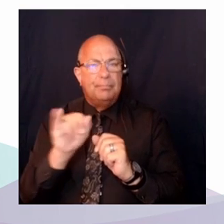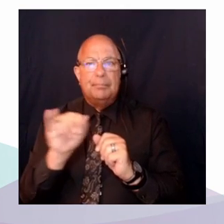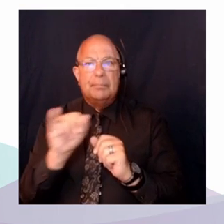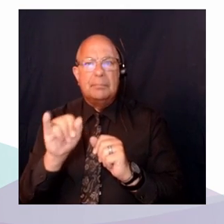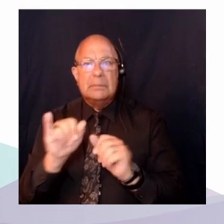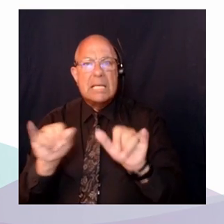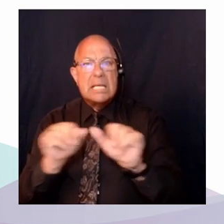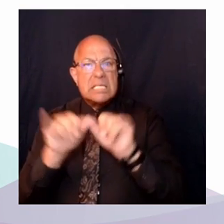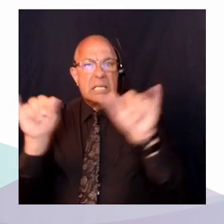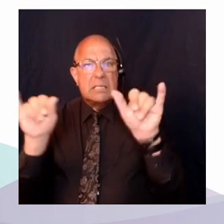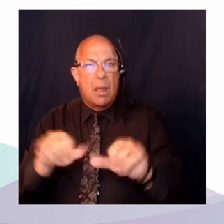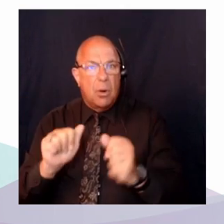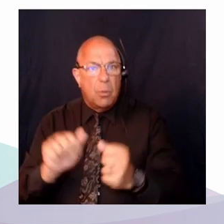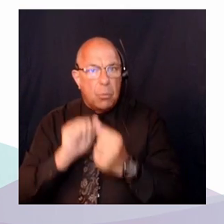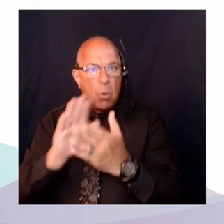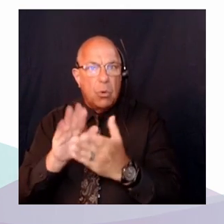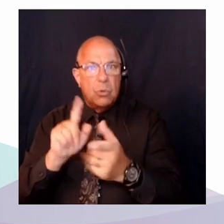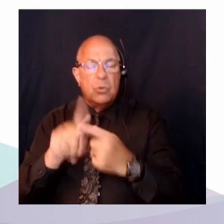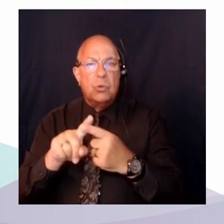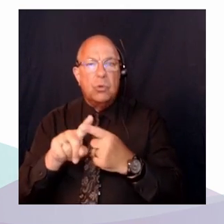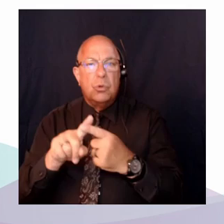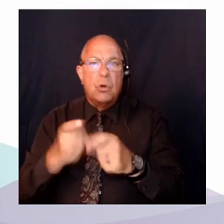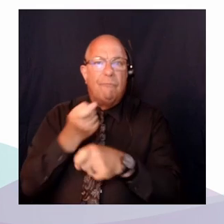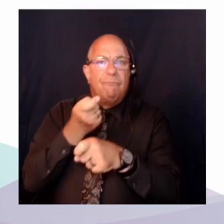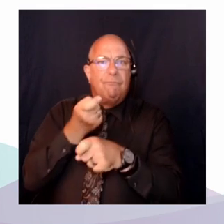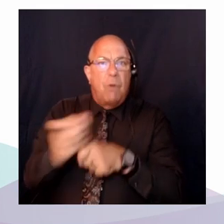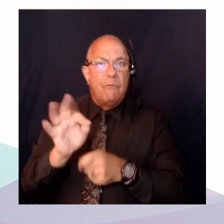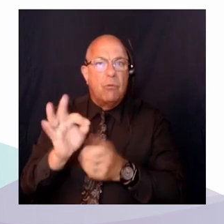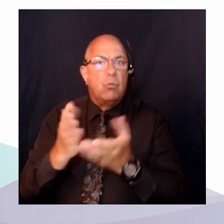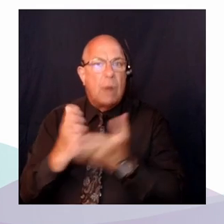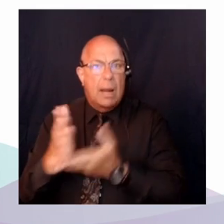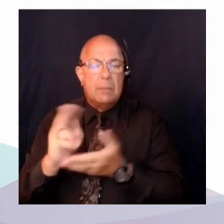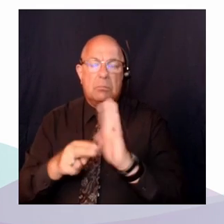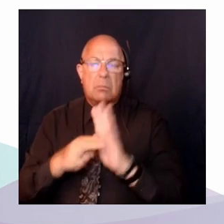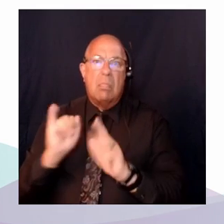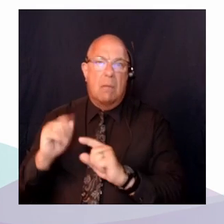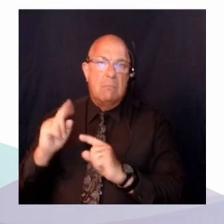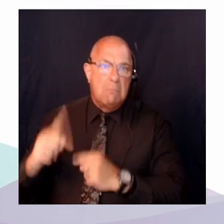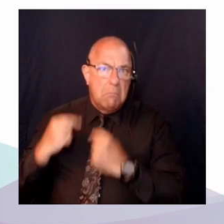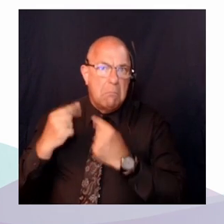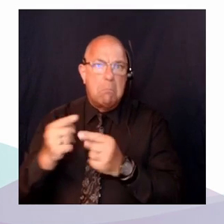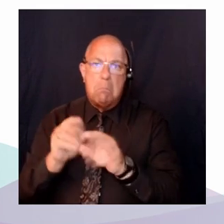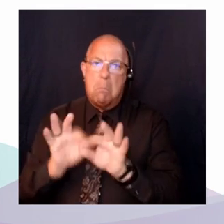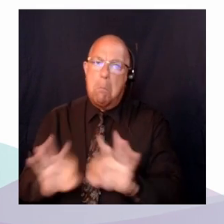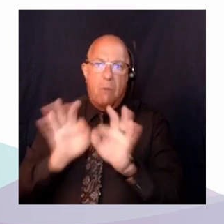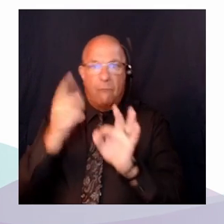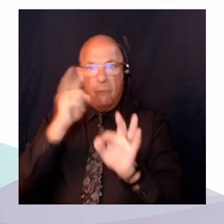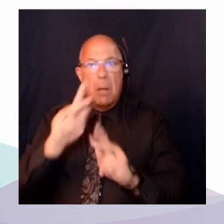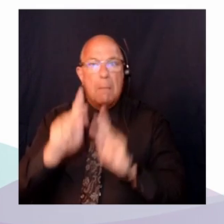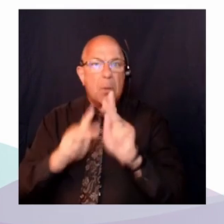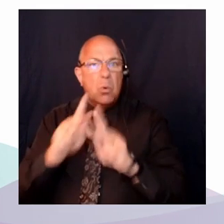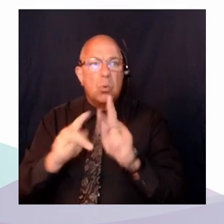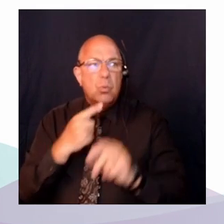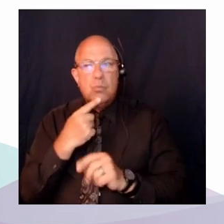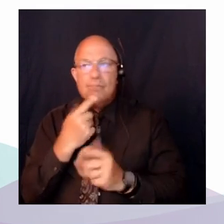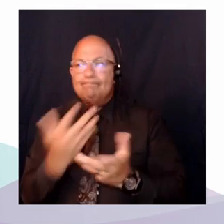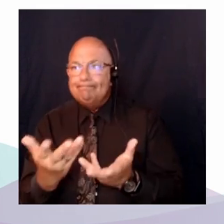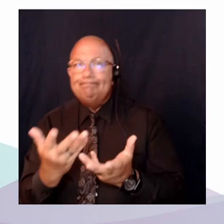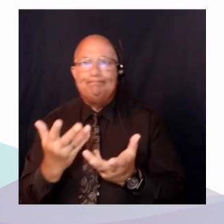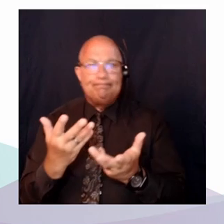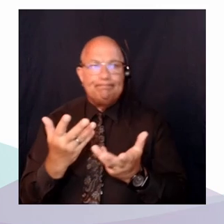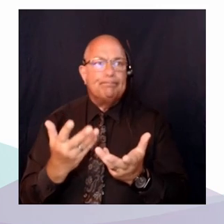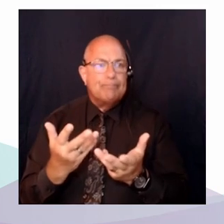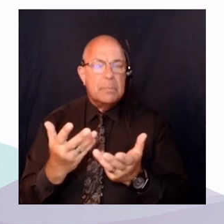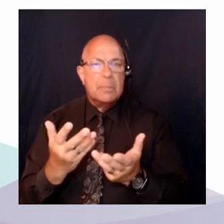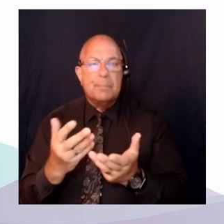précédent qui est très important pour les personnes qui souhaitent mobiliser les droits économiques et sociaux devant les tribunaux